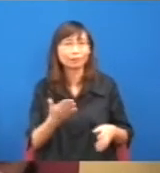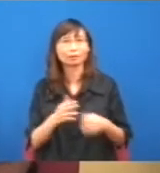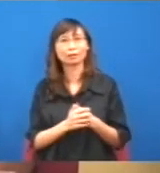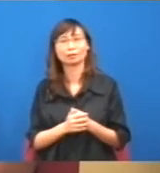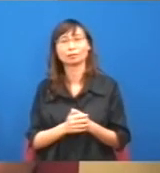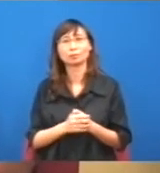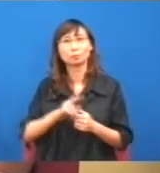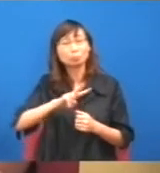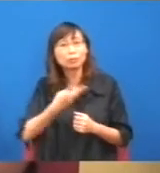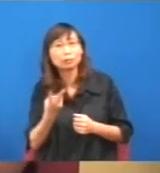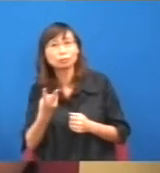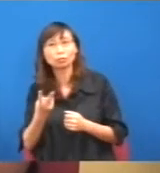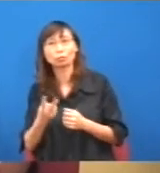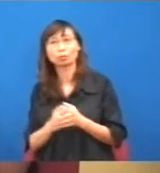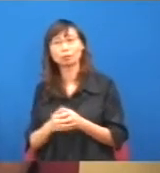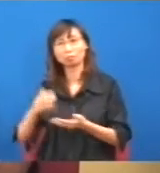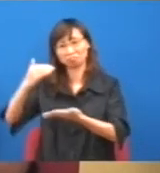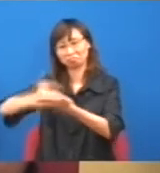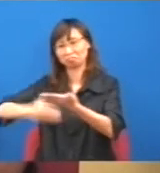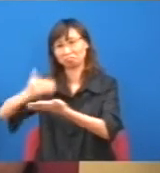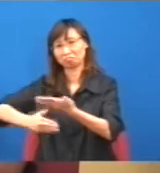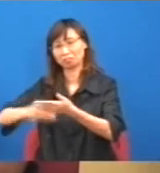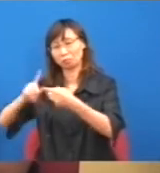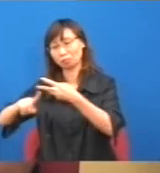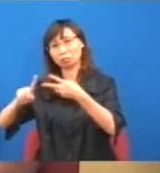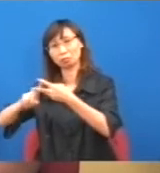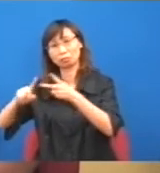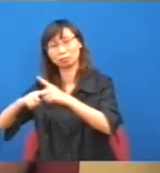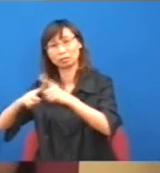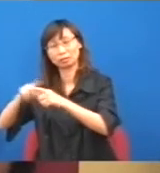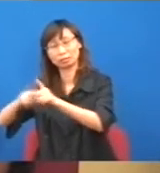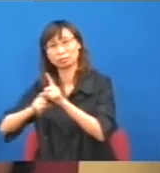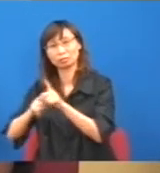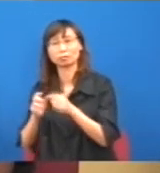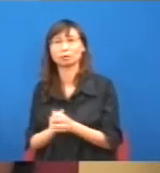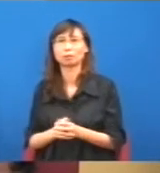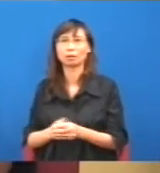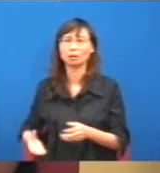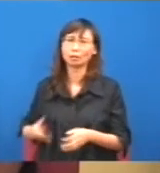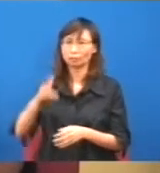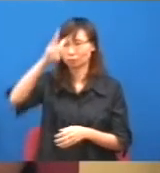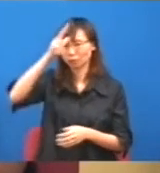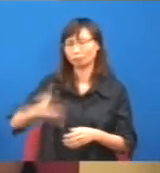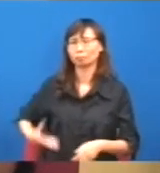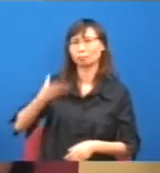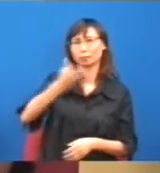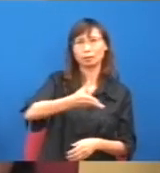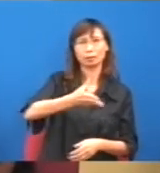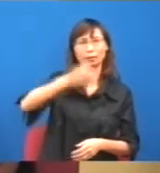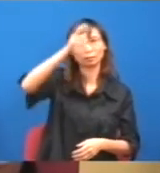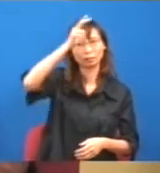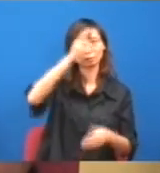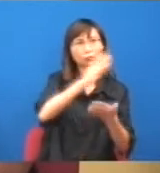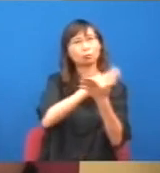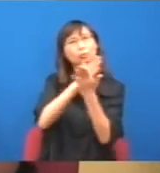工人的話,你可以見到政府,推什麼政策,民生政策,房屋政策,或者甚至福利政策,